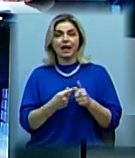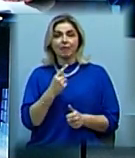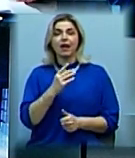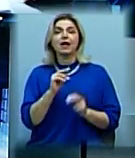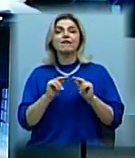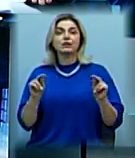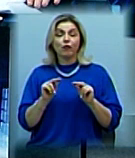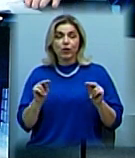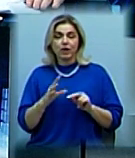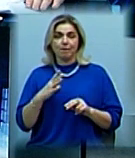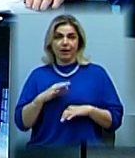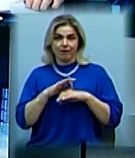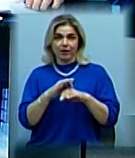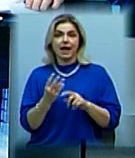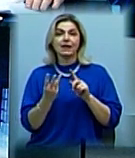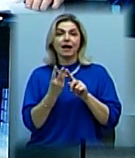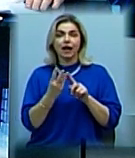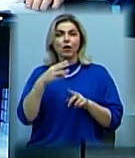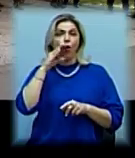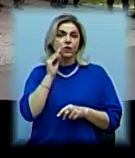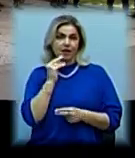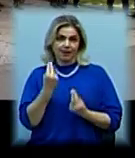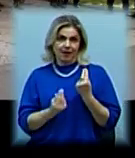Сухомлинського відбулися треті козацькі ігри.